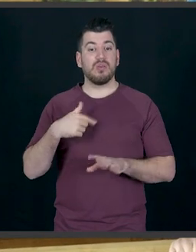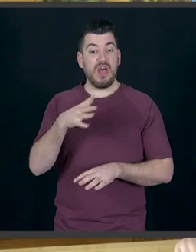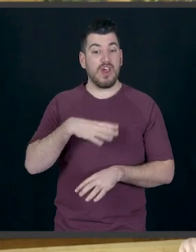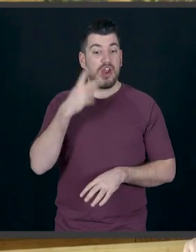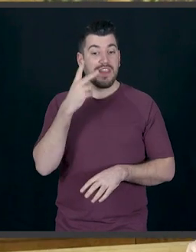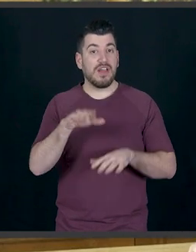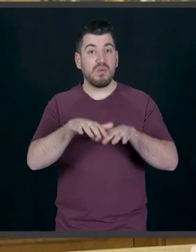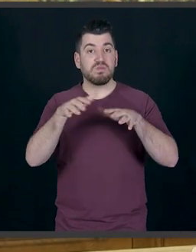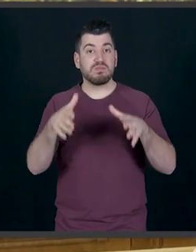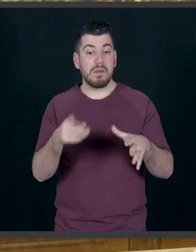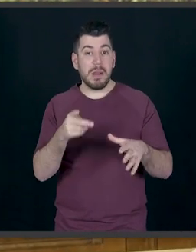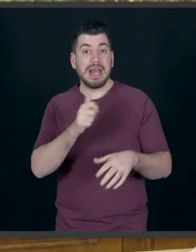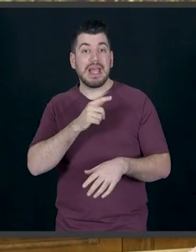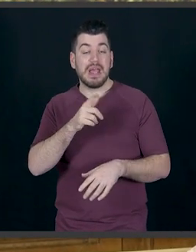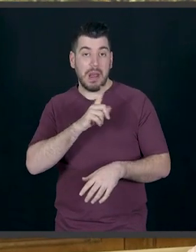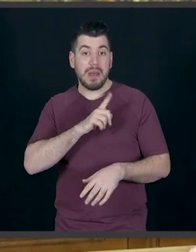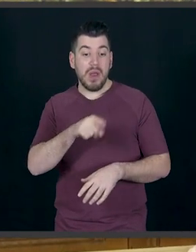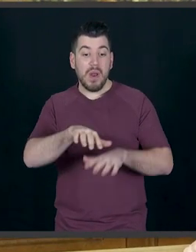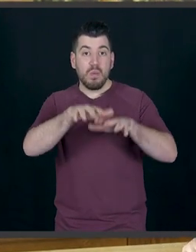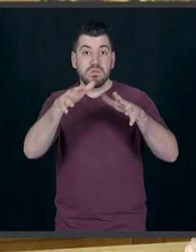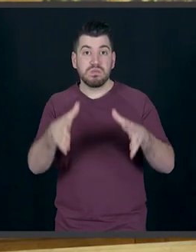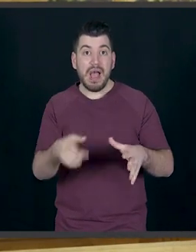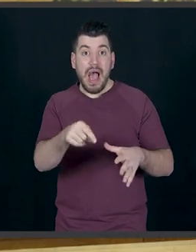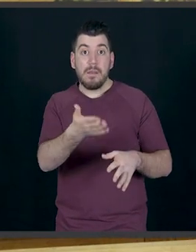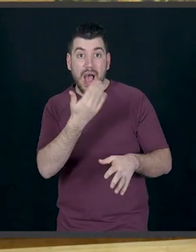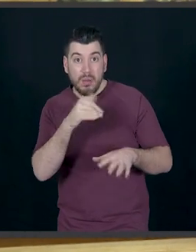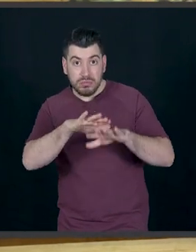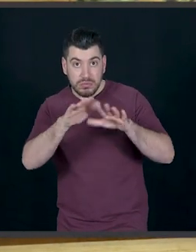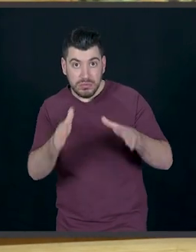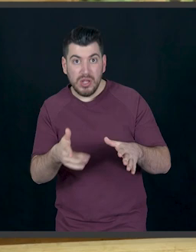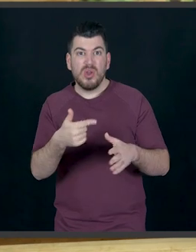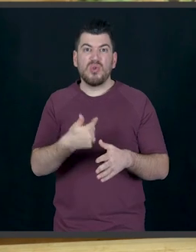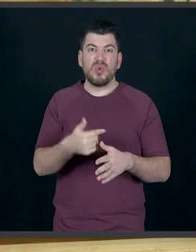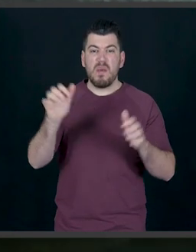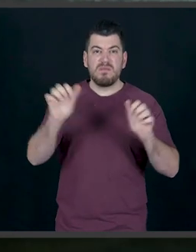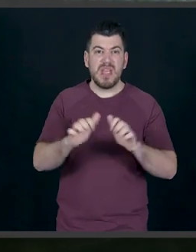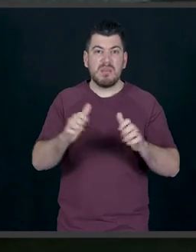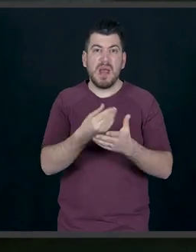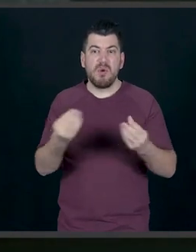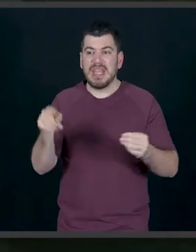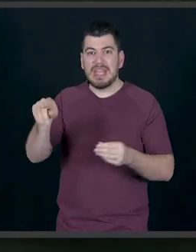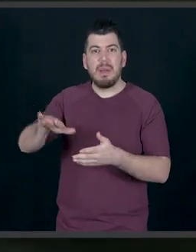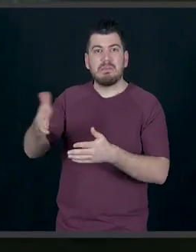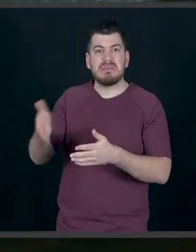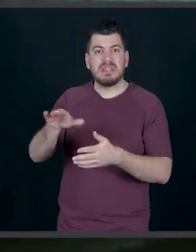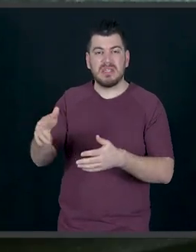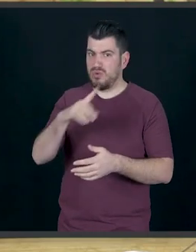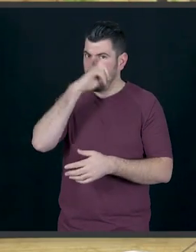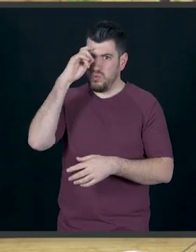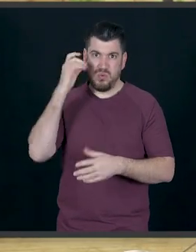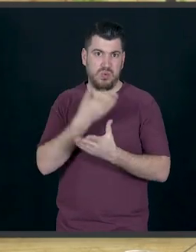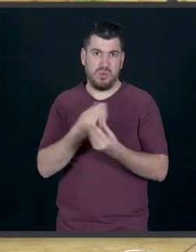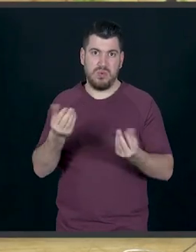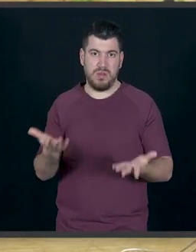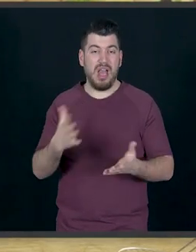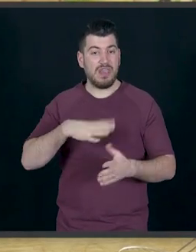ξαναφουσκώσουν τα ντόνατς. Πρέπει να περιμένουμε να φουσκώσουνε, γιατί άμα δεν φουσκώσουν τώρα θα είναι πάρα πολύ πιεσμένα και δεν θα ψηθούν σωστά άμα τα βάλουμε μετά